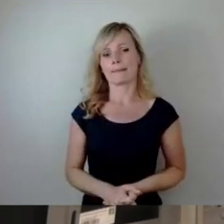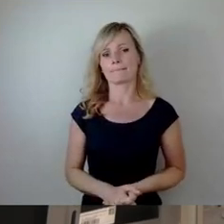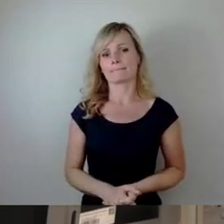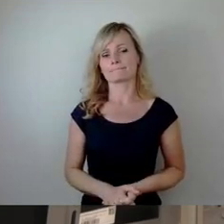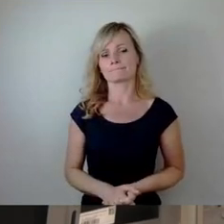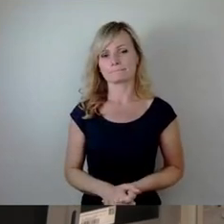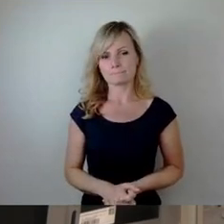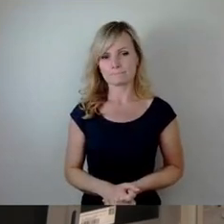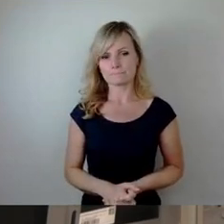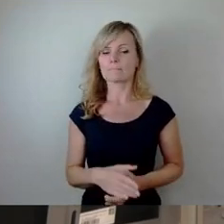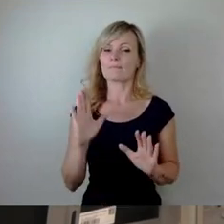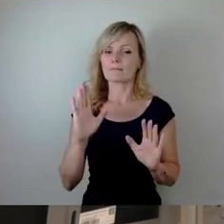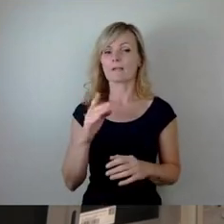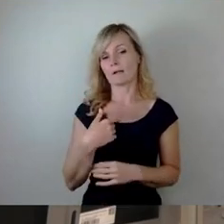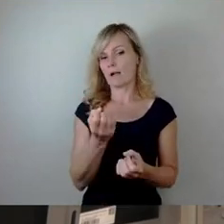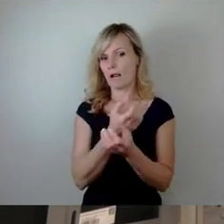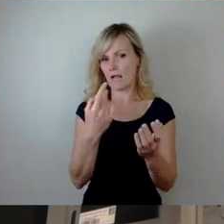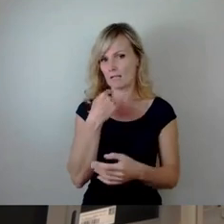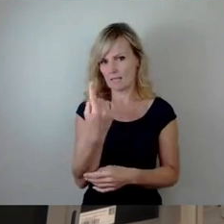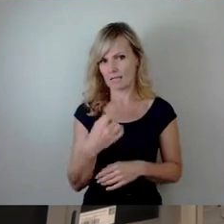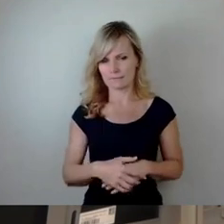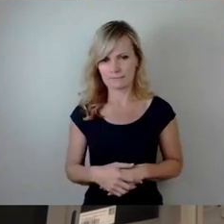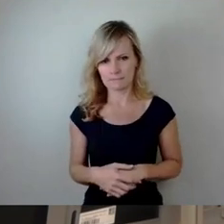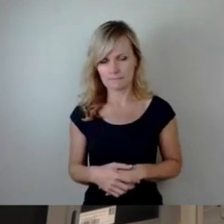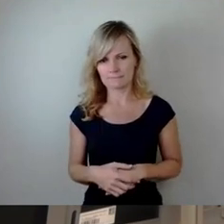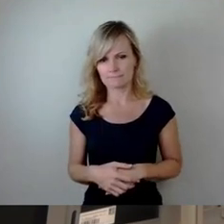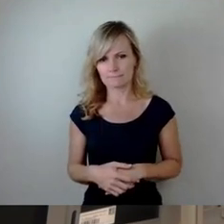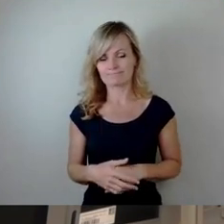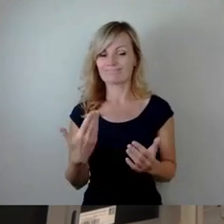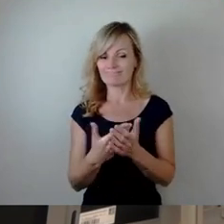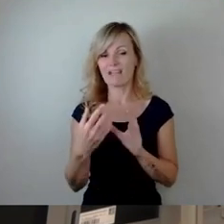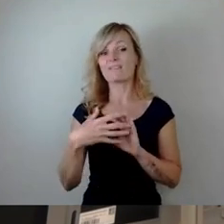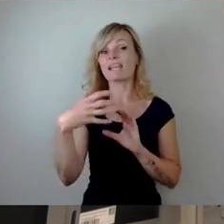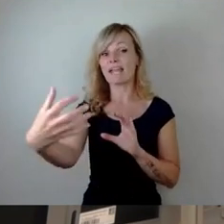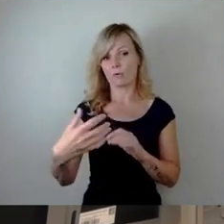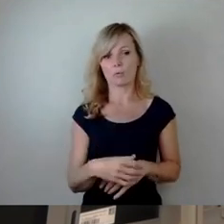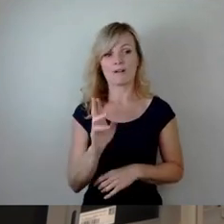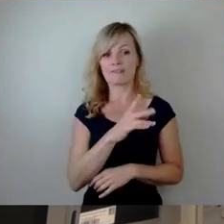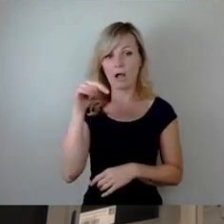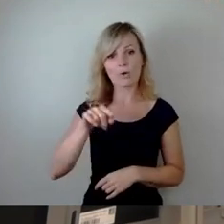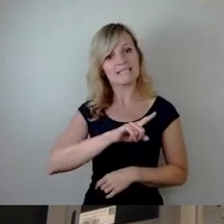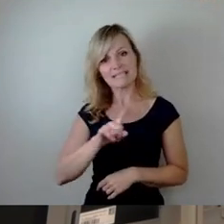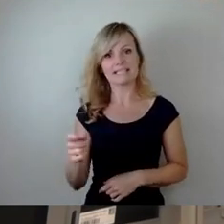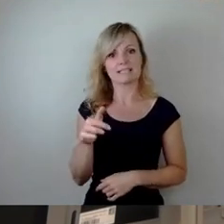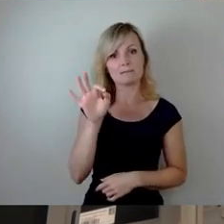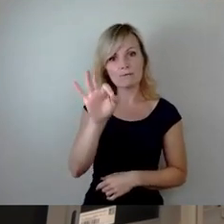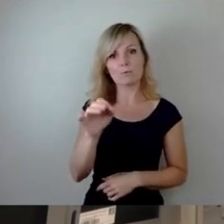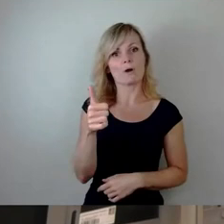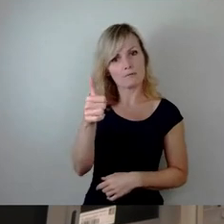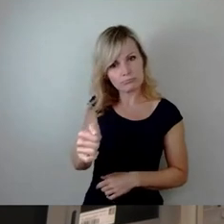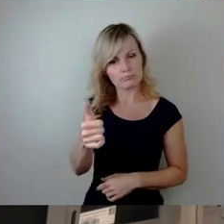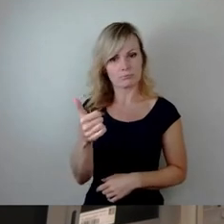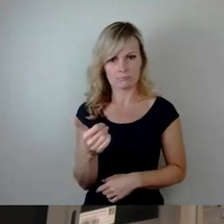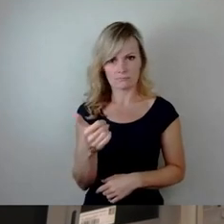Wort. Wer heute dieser Verlängerung nicht zustimmt, wer heute dieser